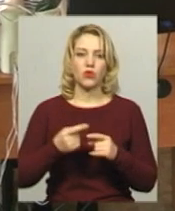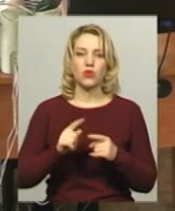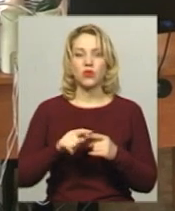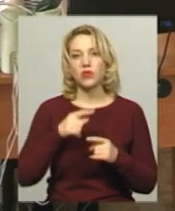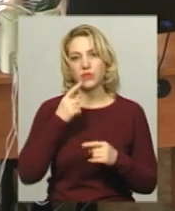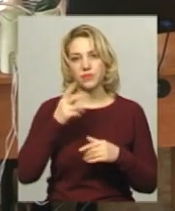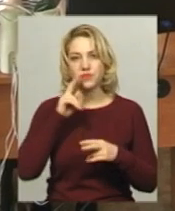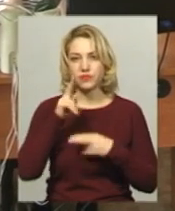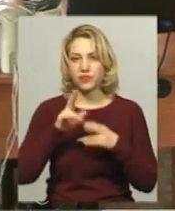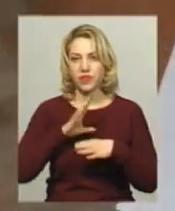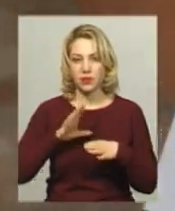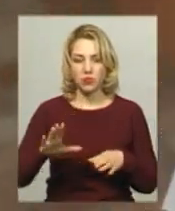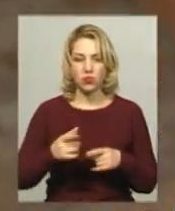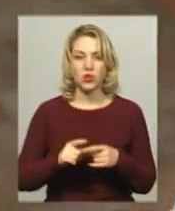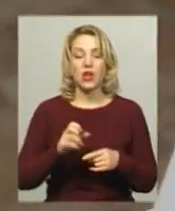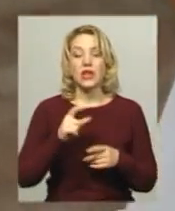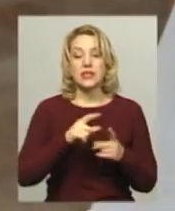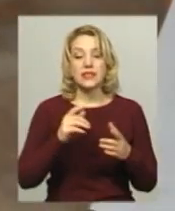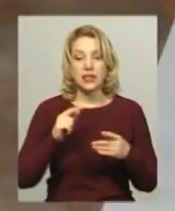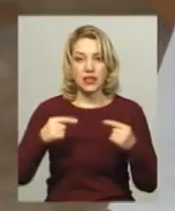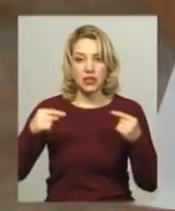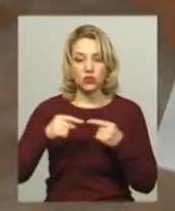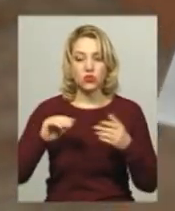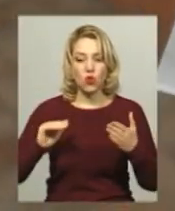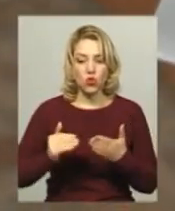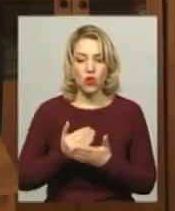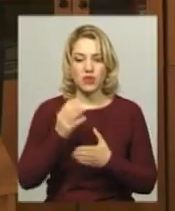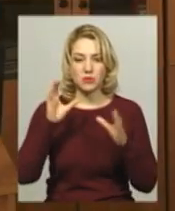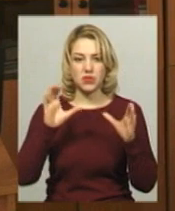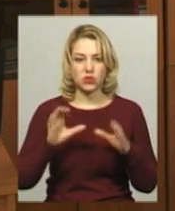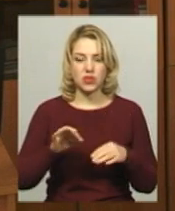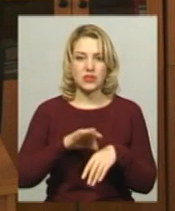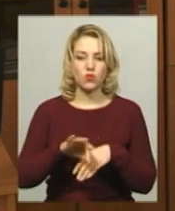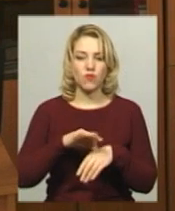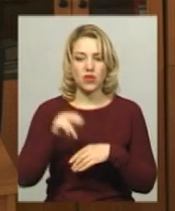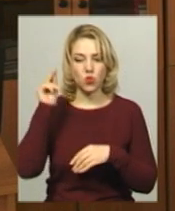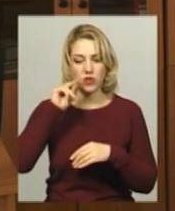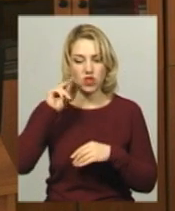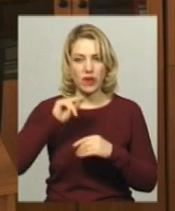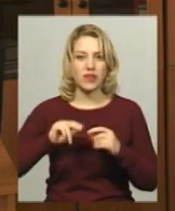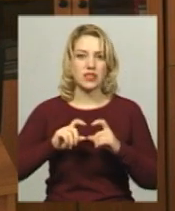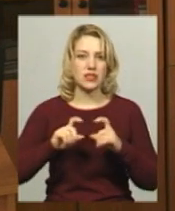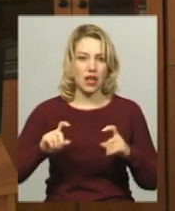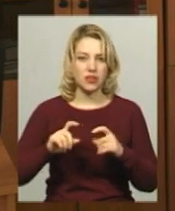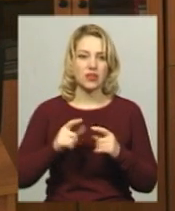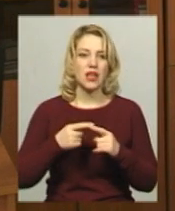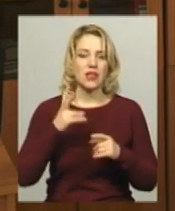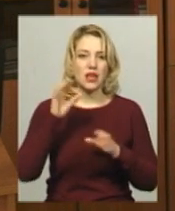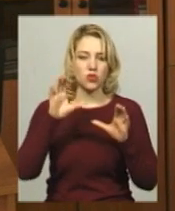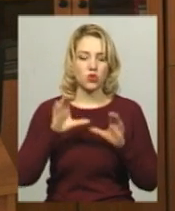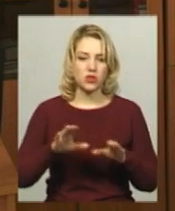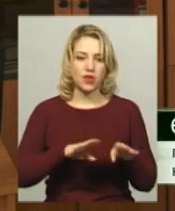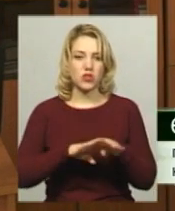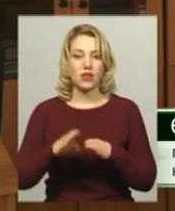спеціаліст Євгенія Мичківська. Каже, згідно з оновленим законодавством, цькування у навчальних закладах контролюється на законодавчому рівні. Якщо такі